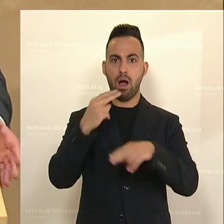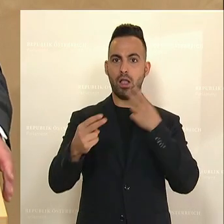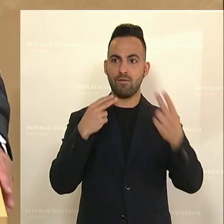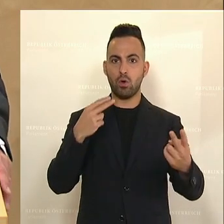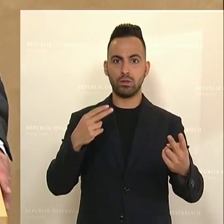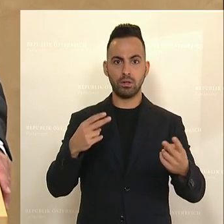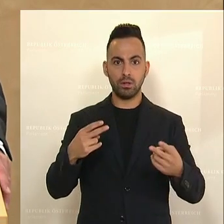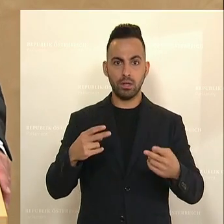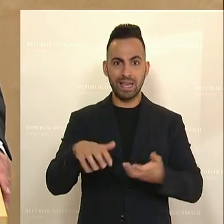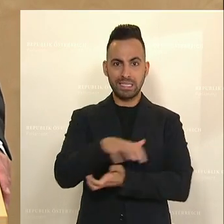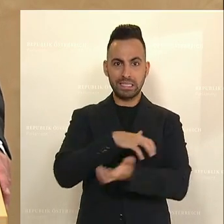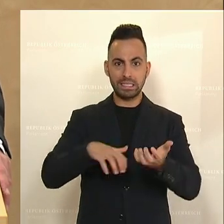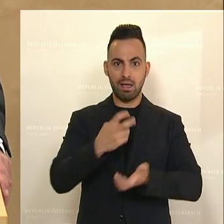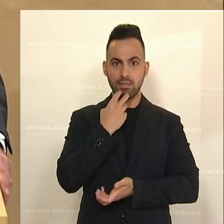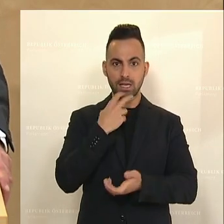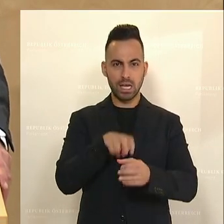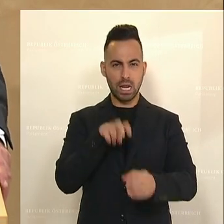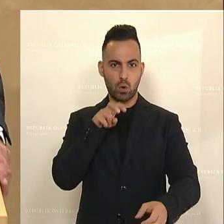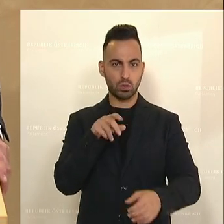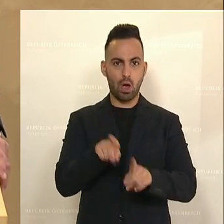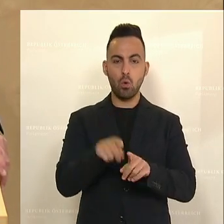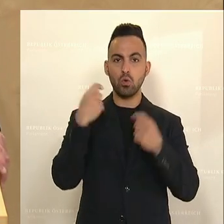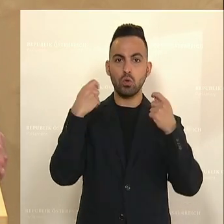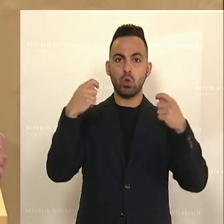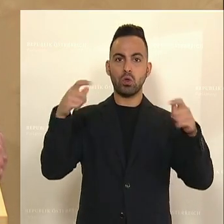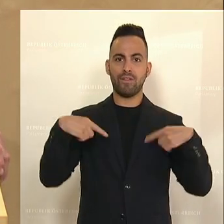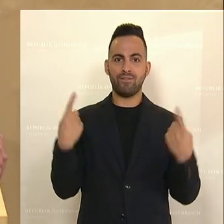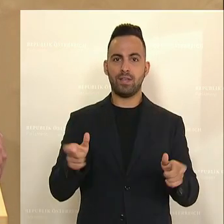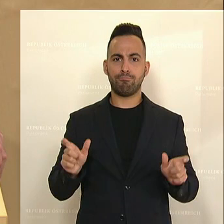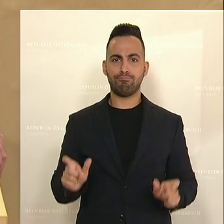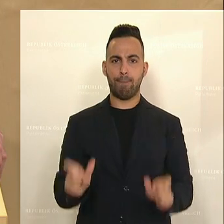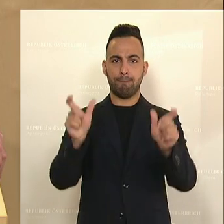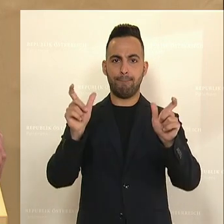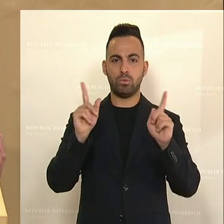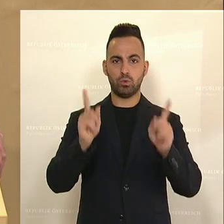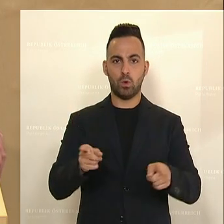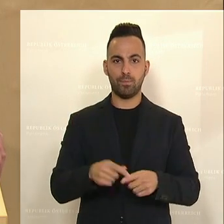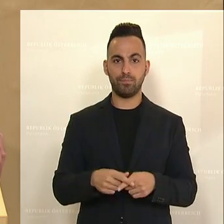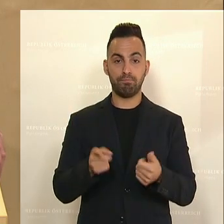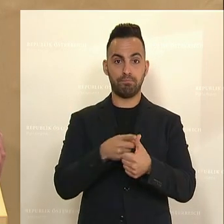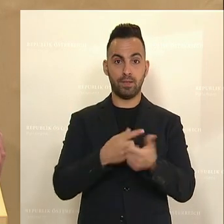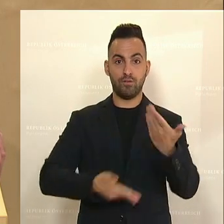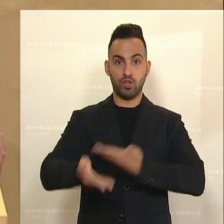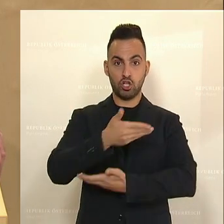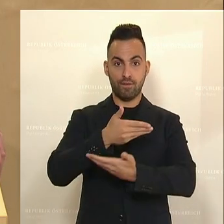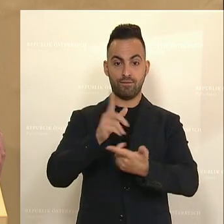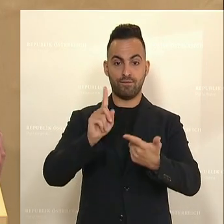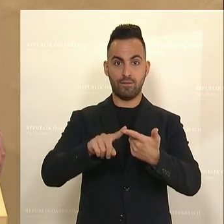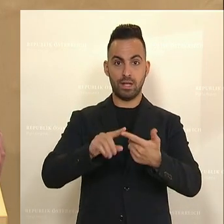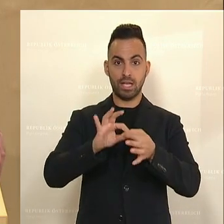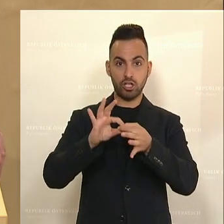finden aus der Energiekrise und dass wir der Teuerung entgegenwirken. Es geht um wirtschaftliche, um